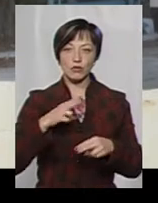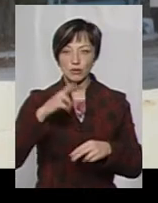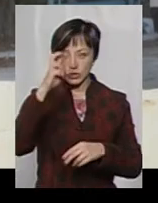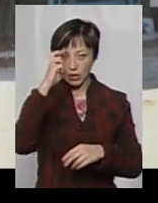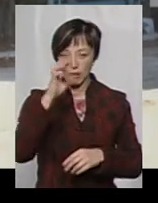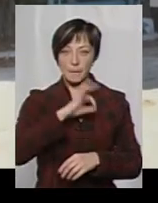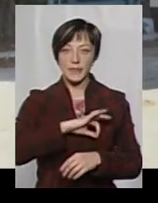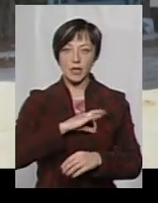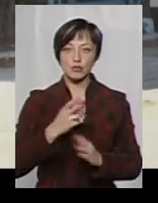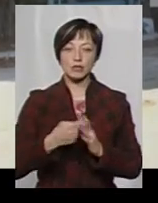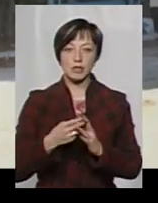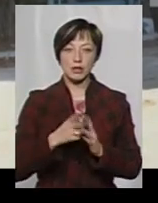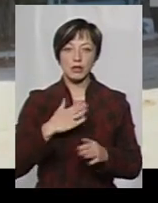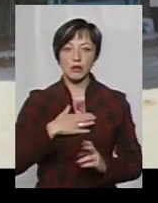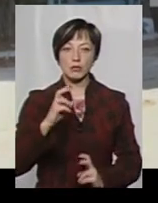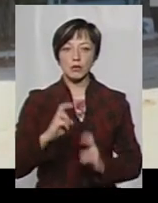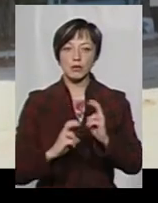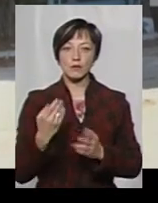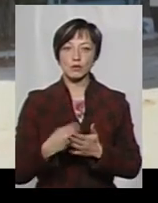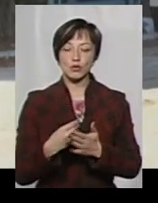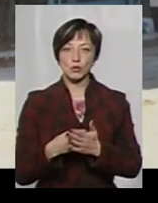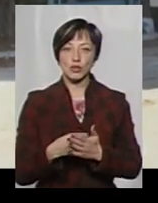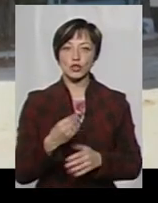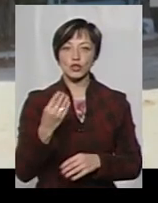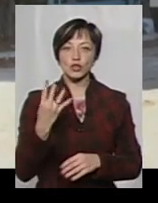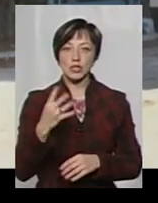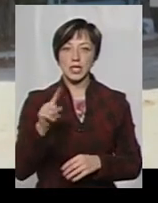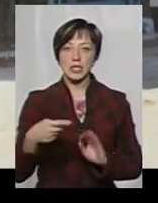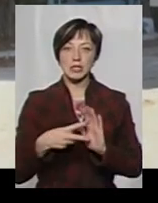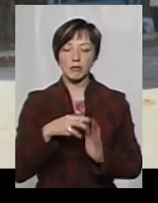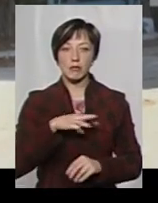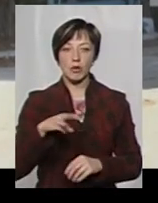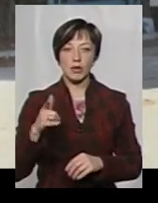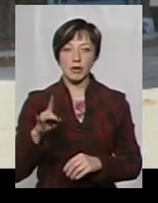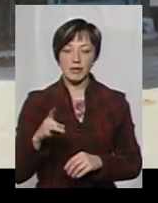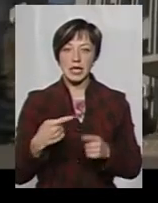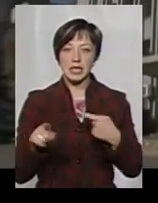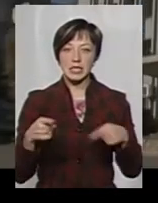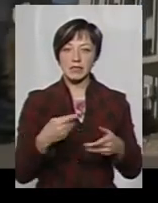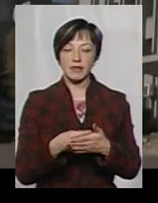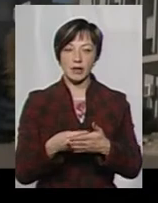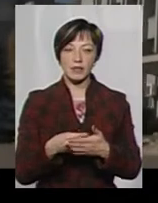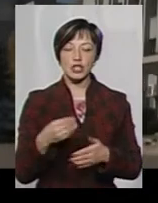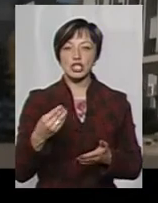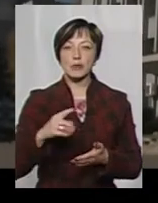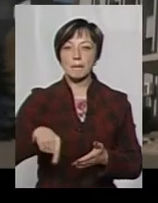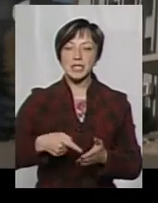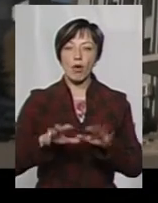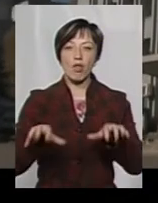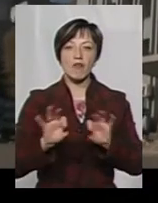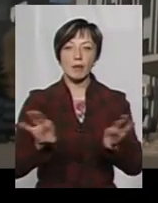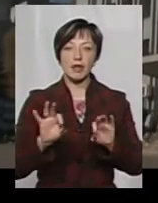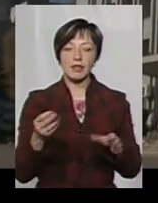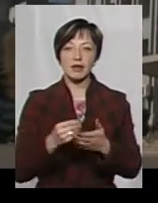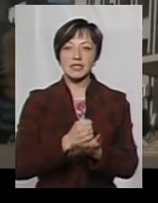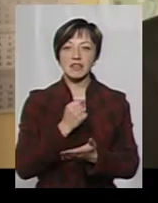пільга і субсидія нашому підприємству у сумі 4,7 мільйона гривень та різниця в тарифах. Шепетівський міський голова пояснює,